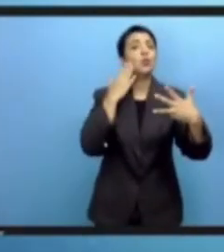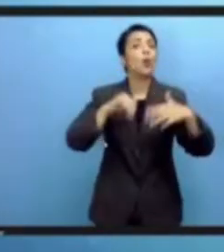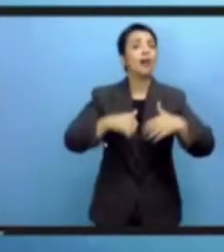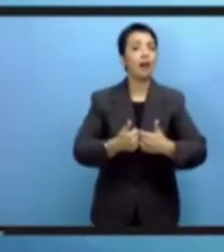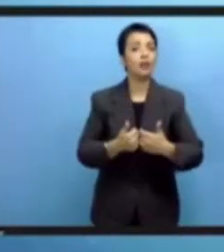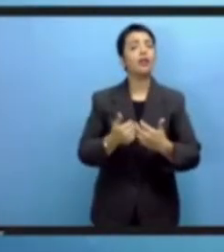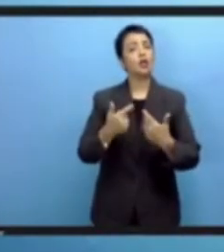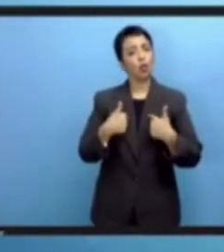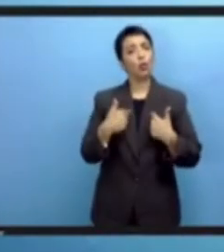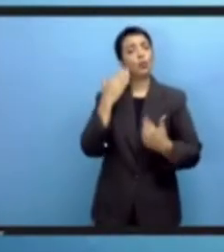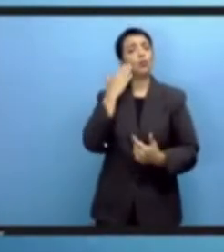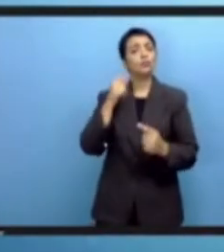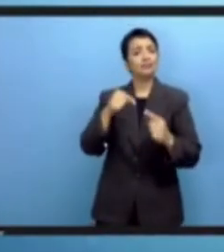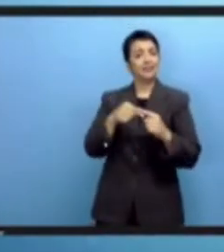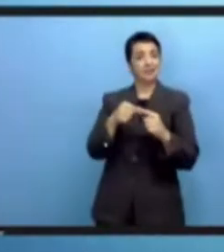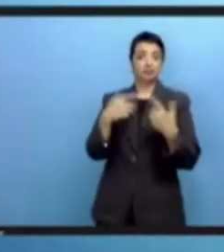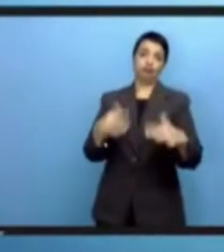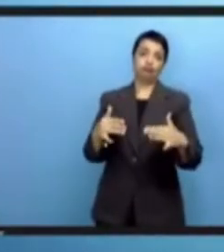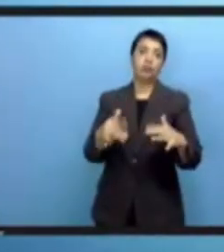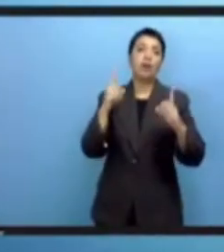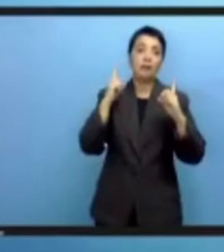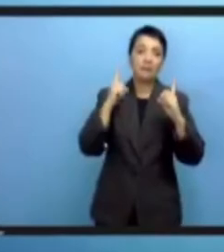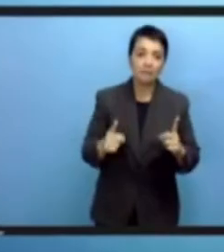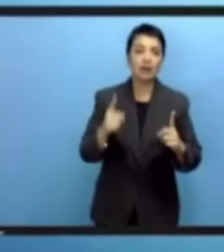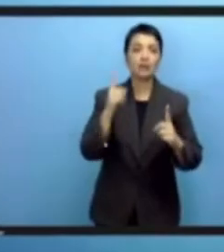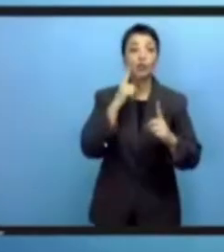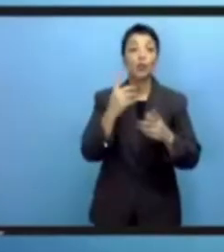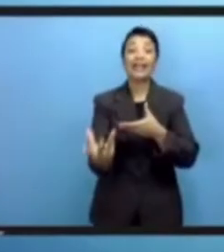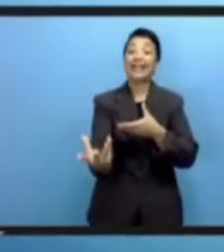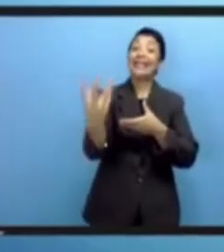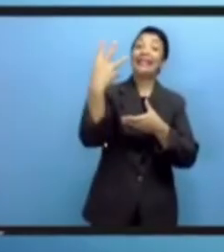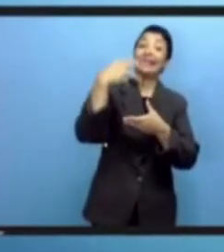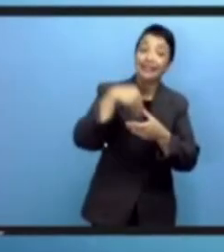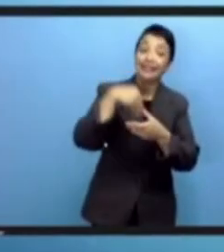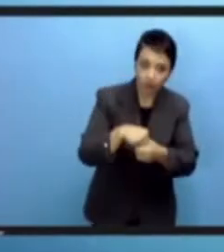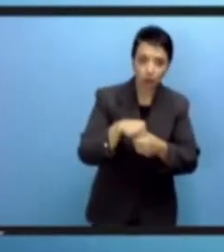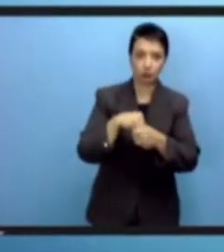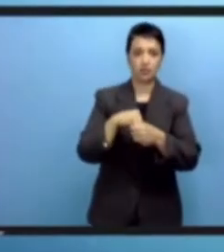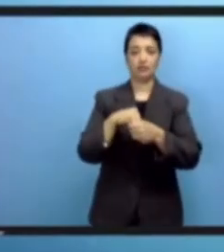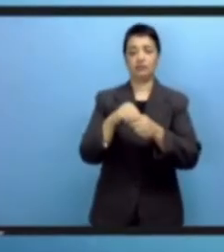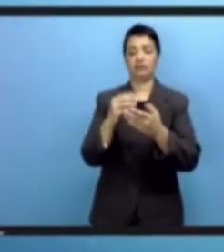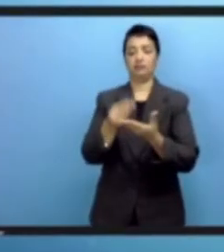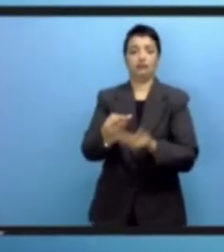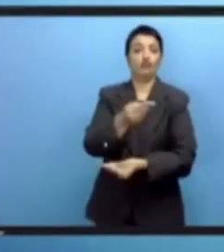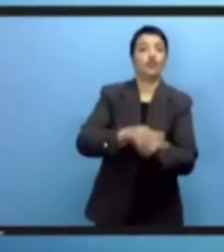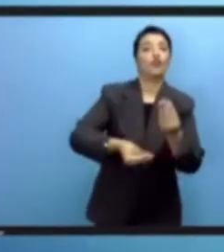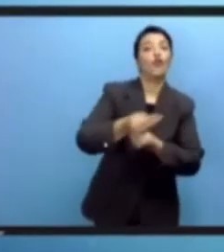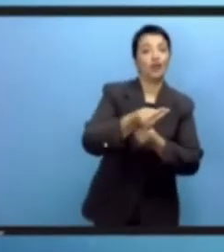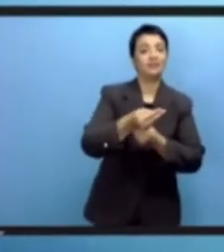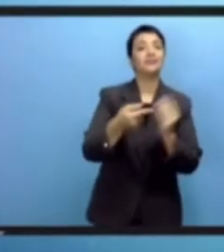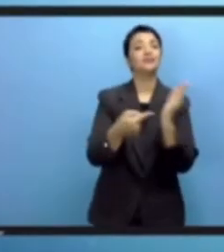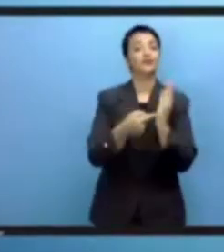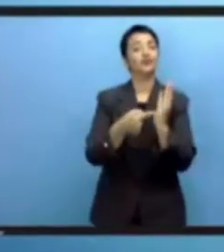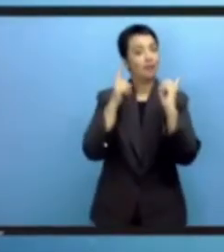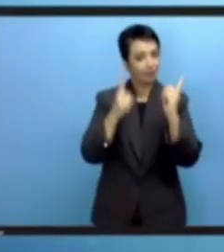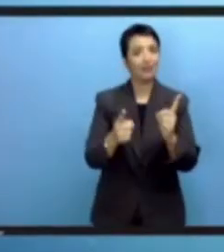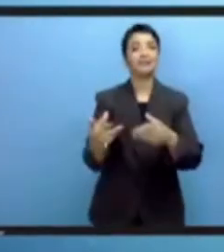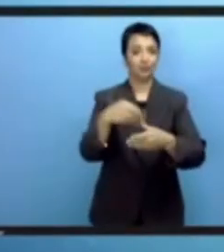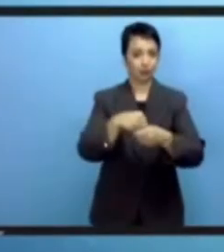لن يكفي فثم حاجة لتركيز على أولوية أخرى التي تتعلق بأسكك